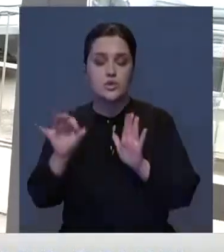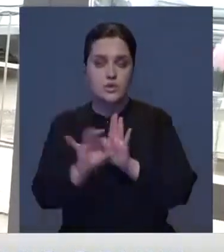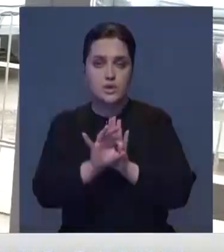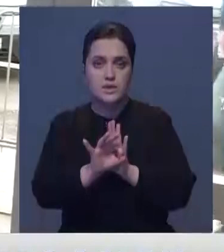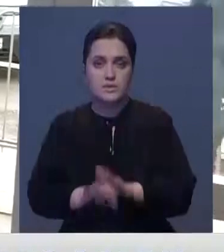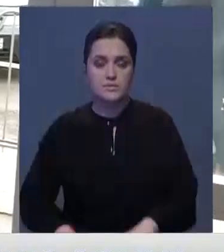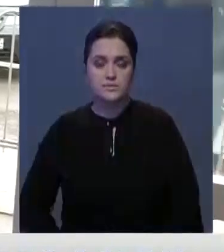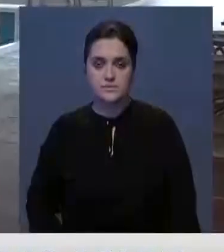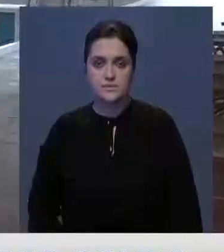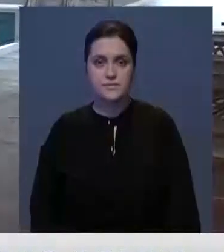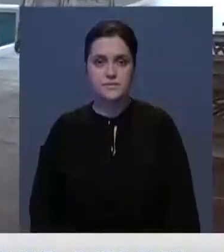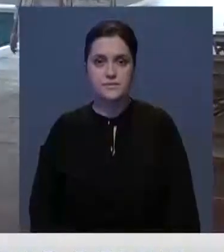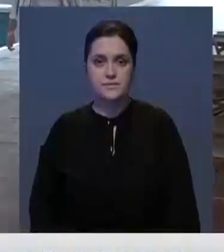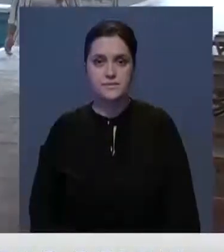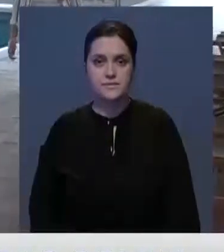зеленой зоне.